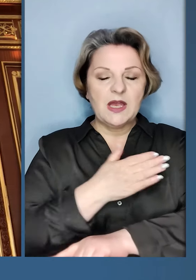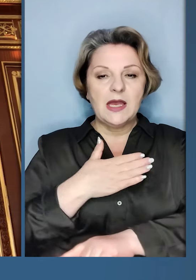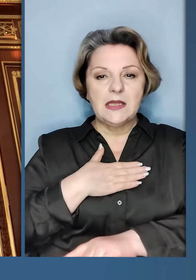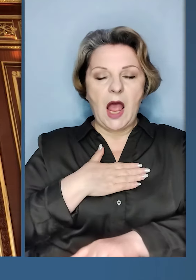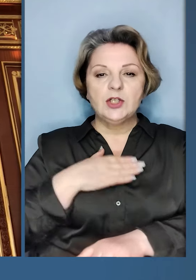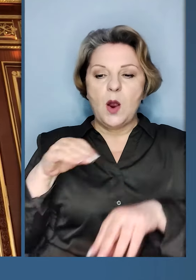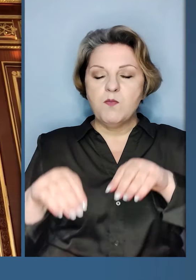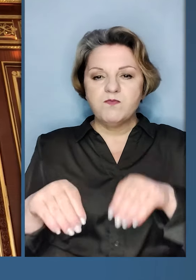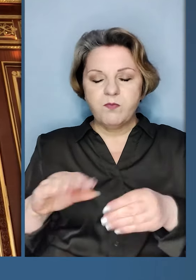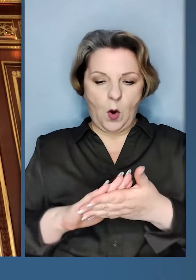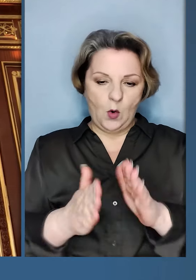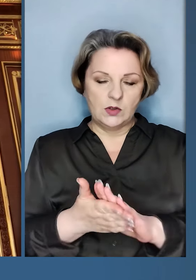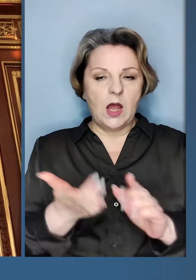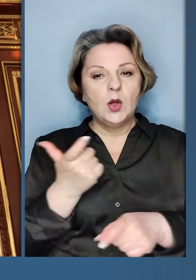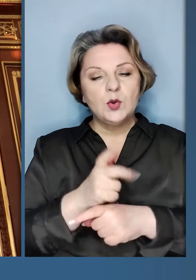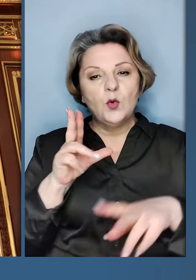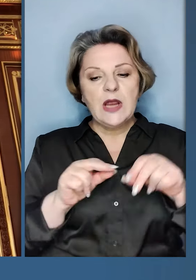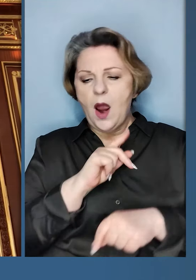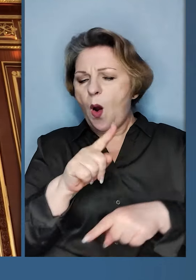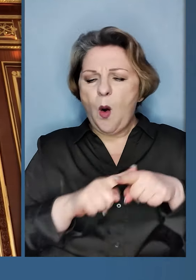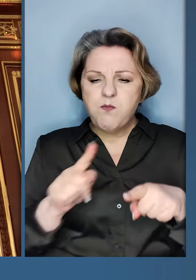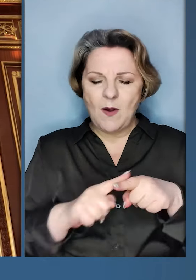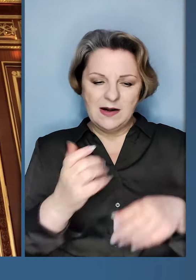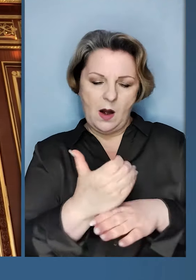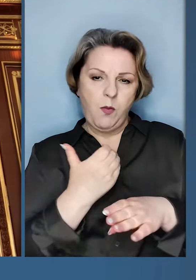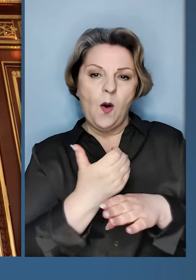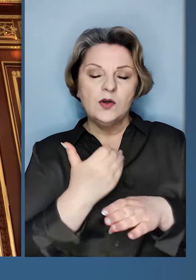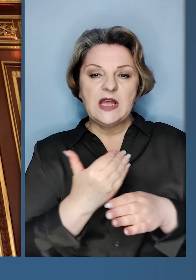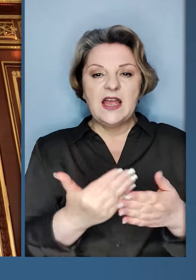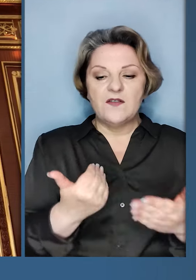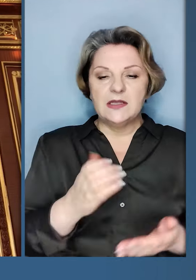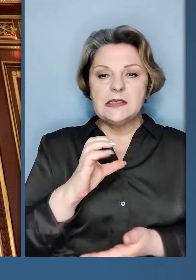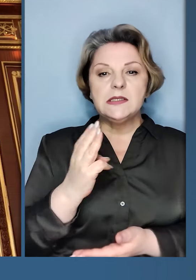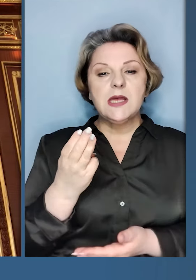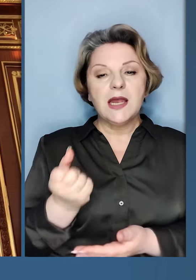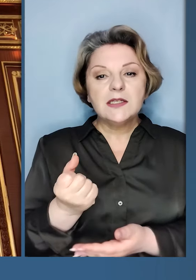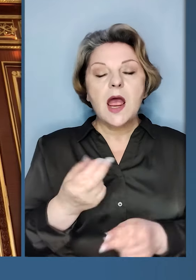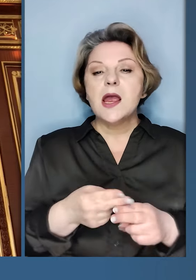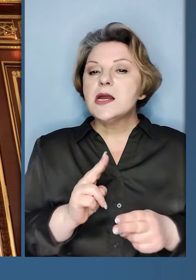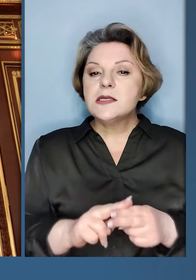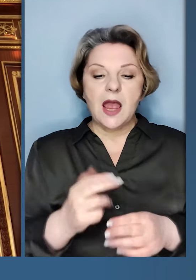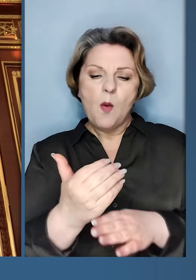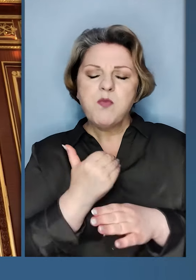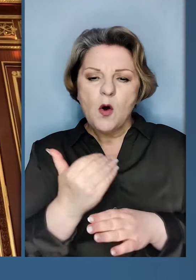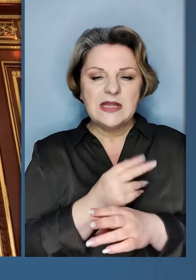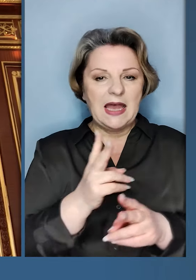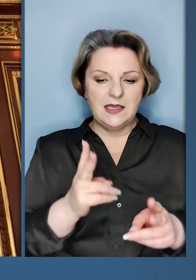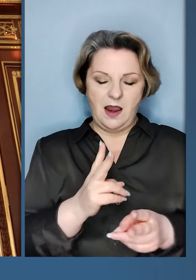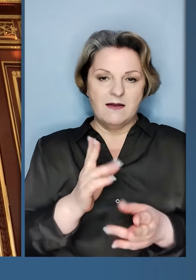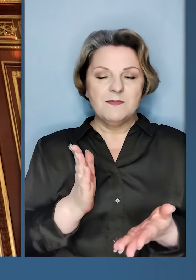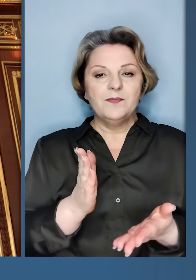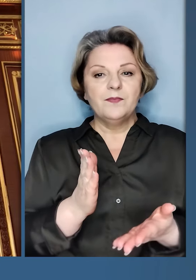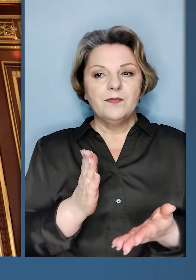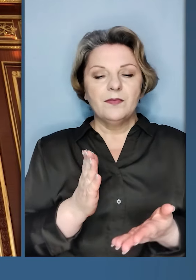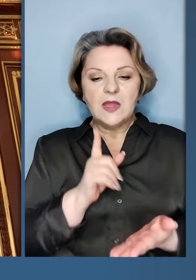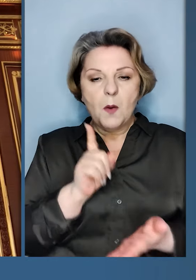зміцнити наші позиції. Дуже розраховуємо на оперативність постачання від Сполучених Штатів. Це постачання,